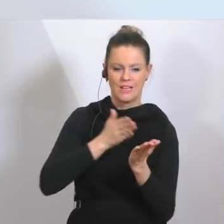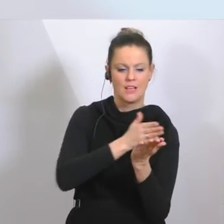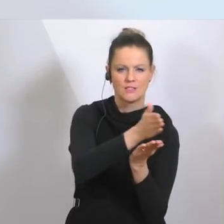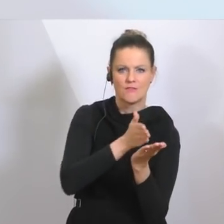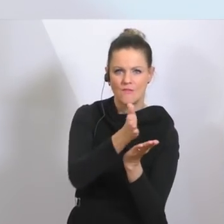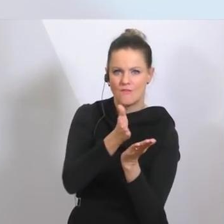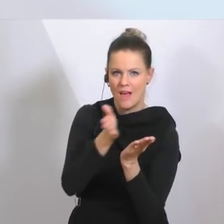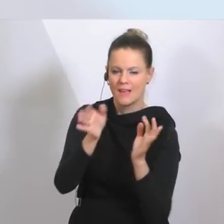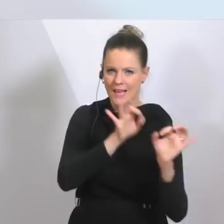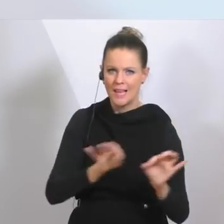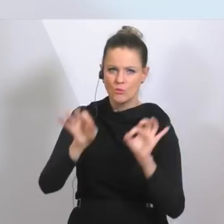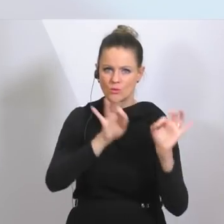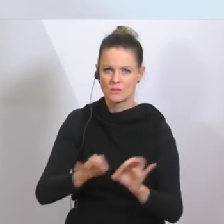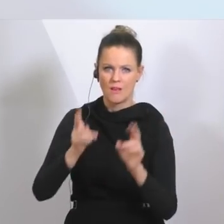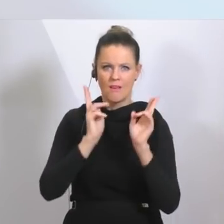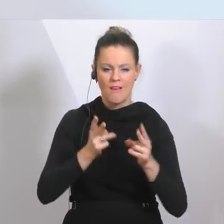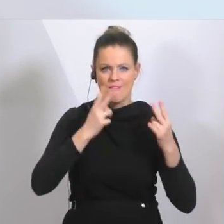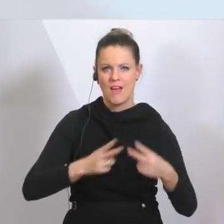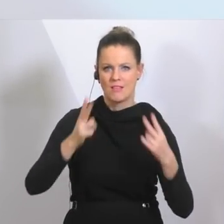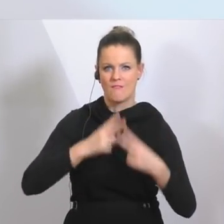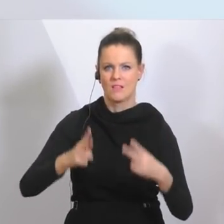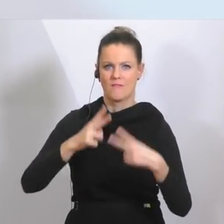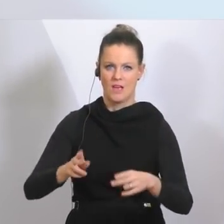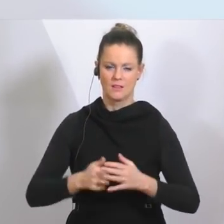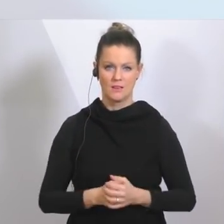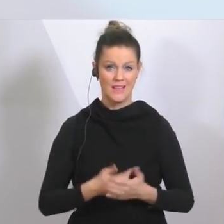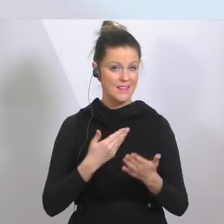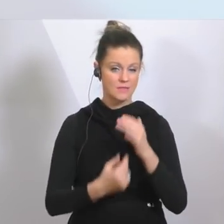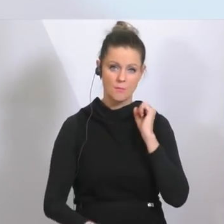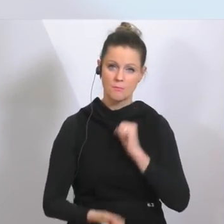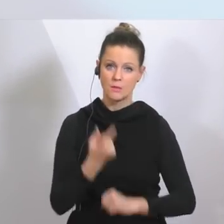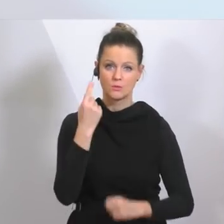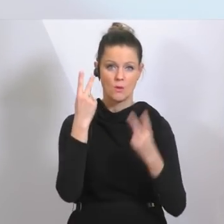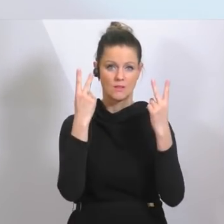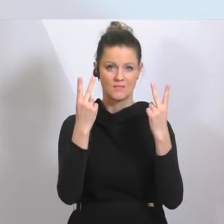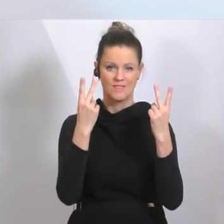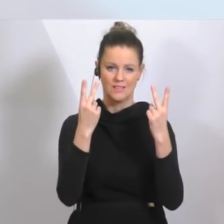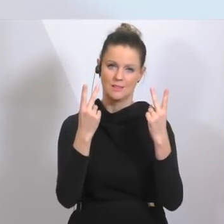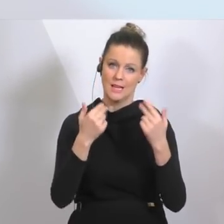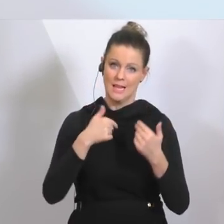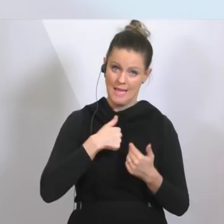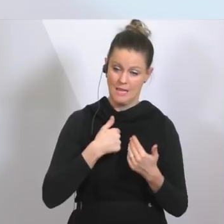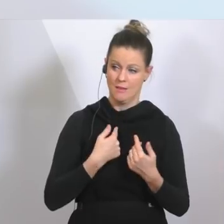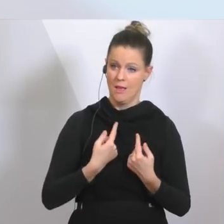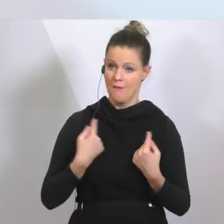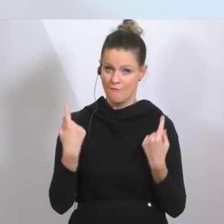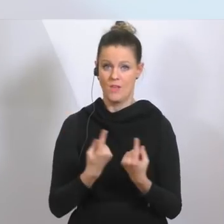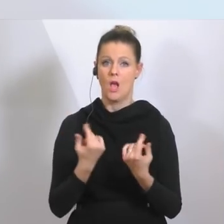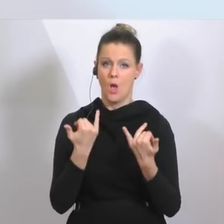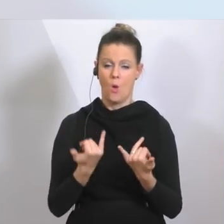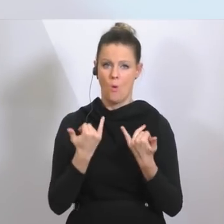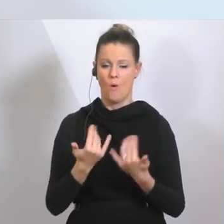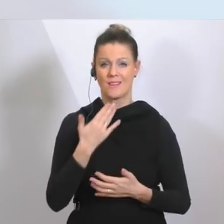in allen Industriezweigen weiter vorangeht. Und darum ist es ganz besonders wichtig, dass ich heute und wir heute jenen danken,